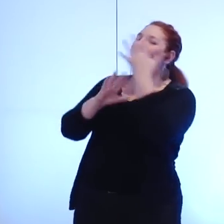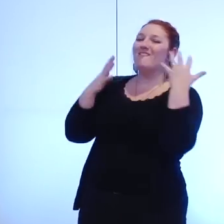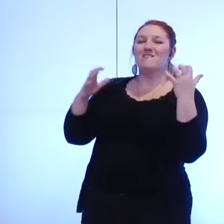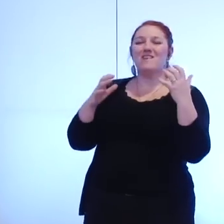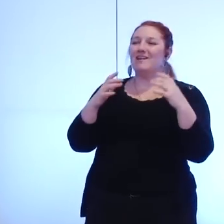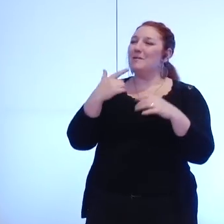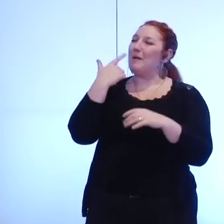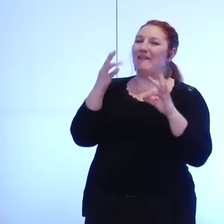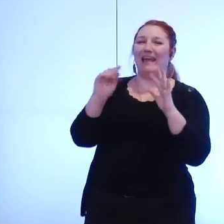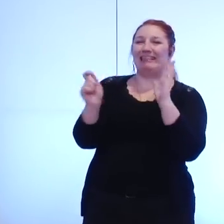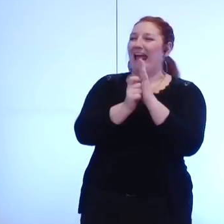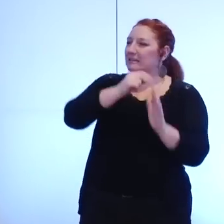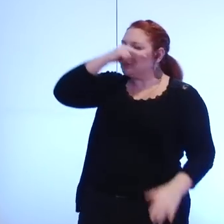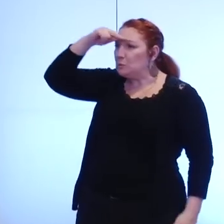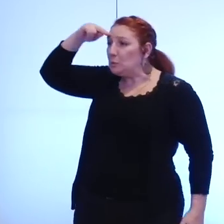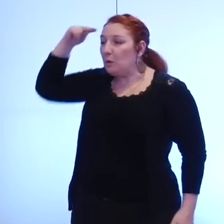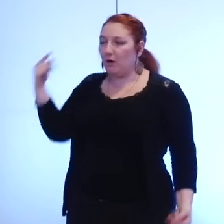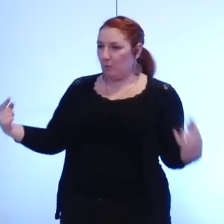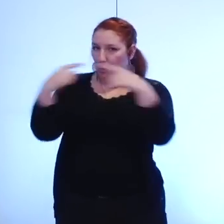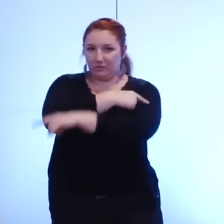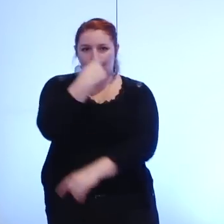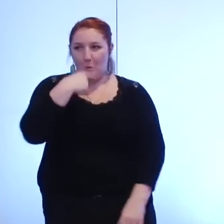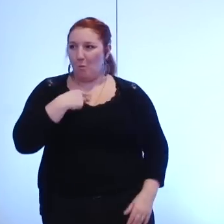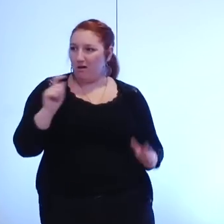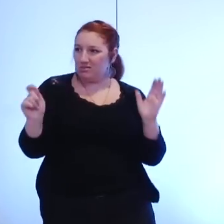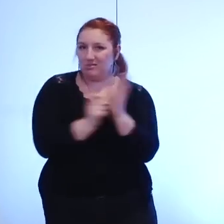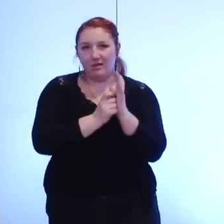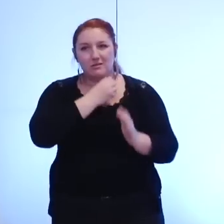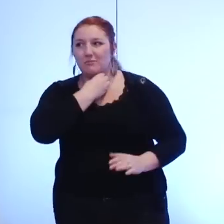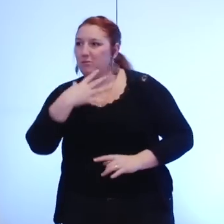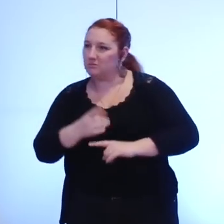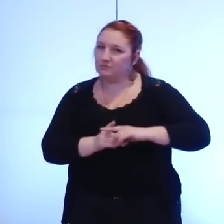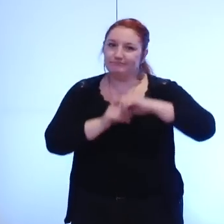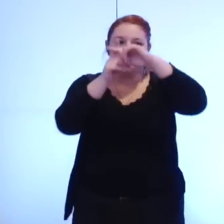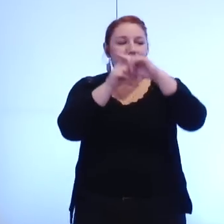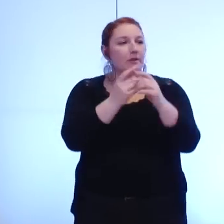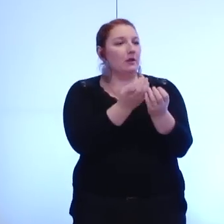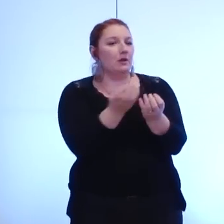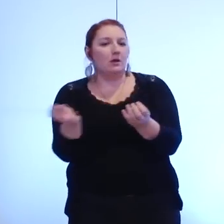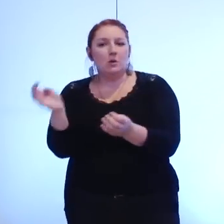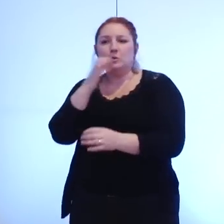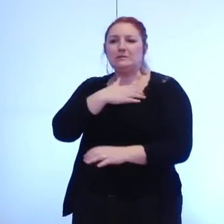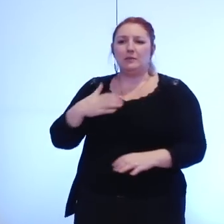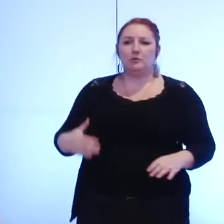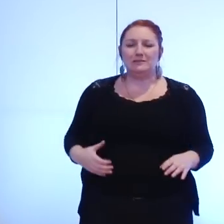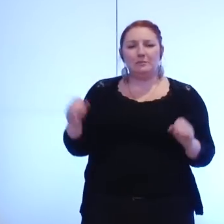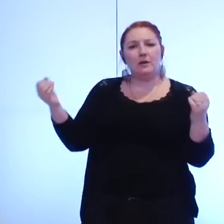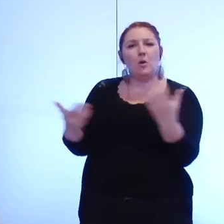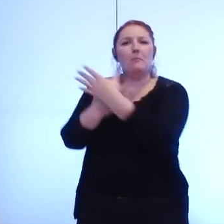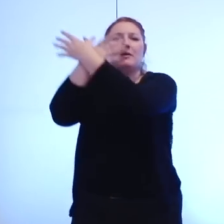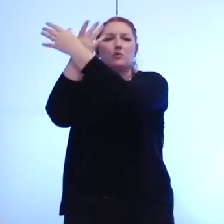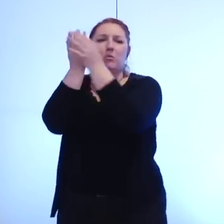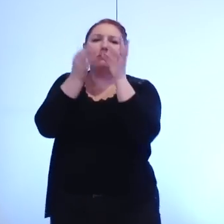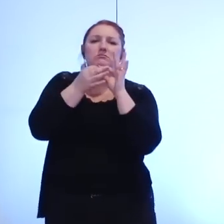enfin nous pouvons débattre au sein du conseil municipal de grenoble de la métropole ça a été dit c'est vrai que nous sommes à